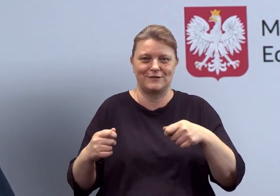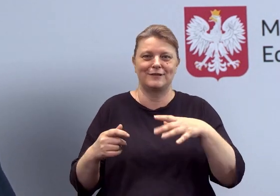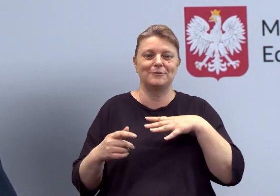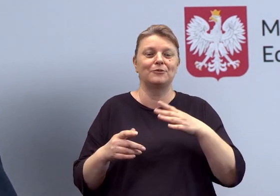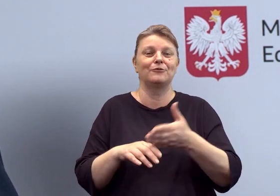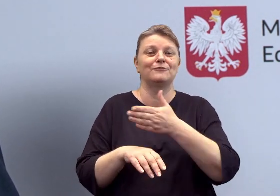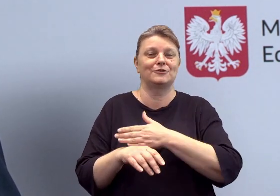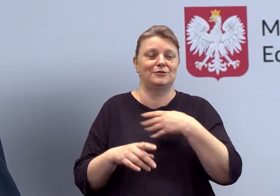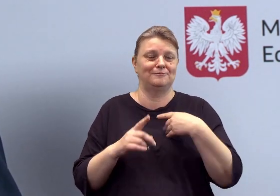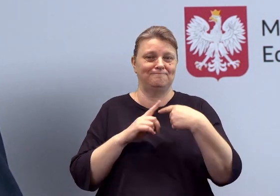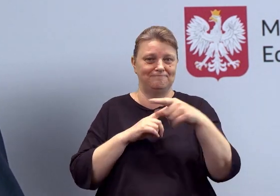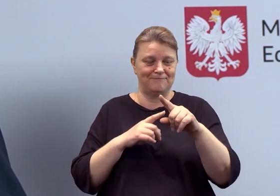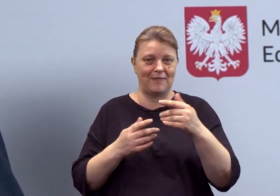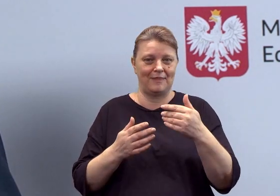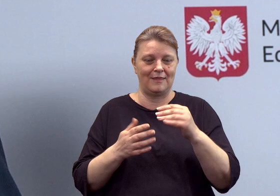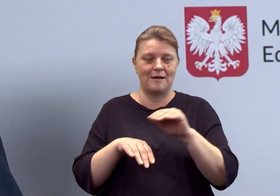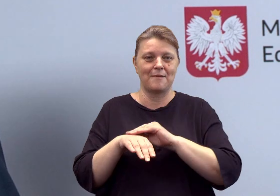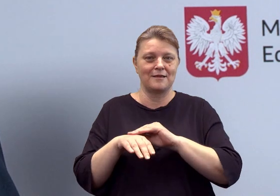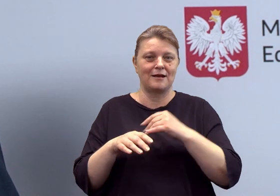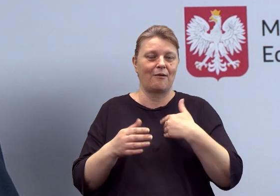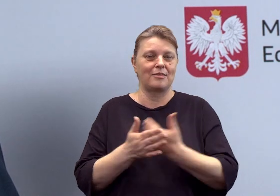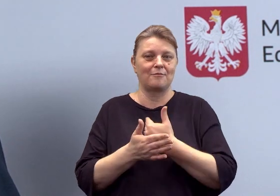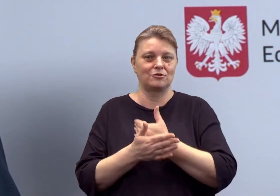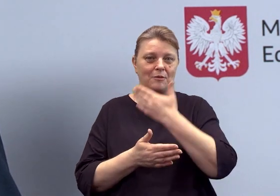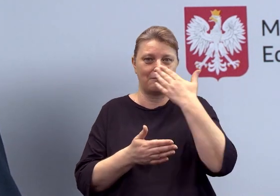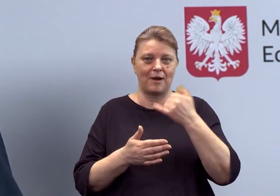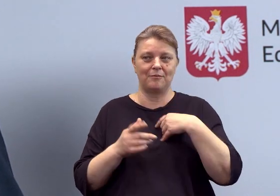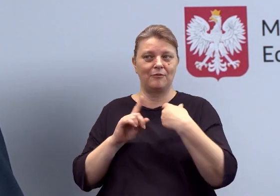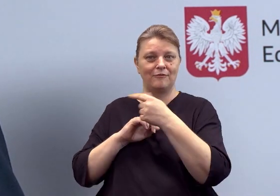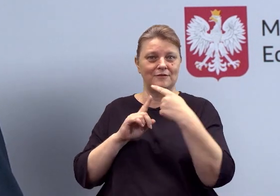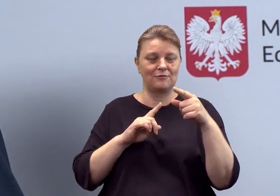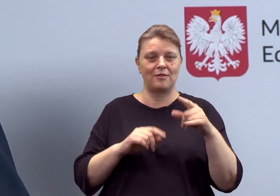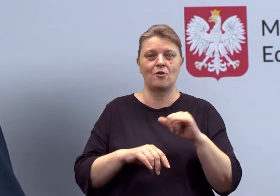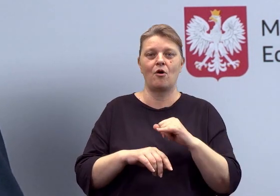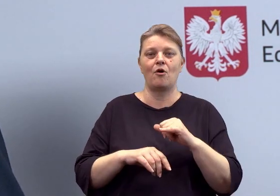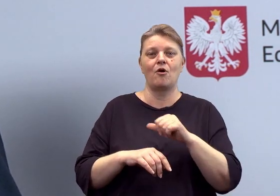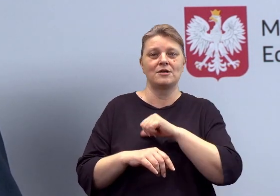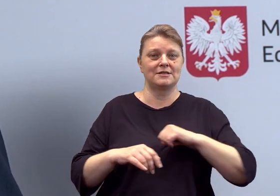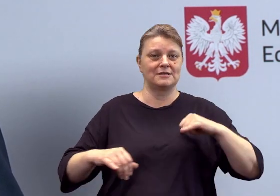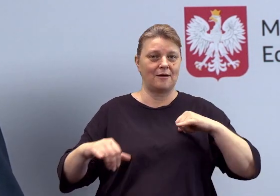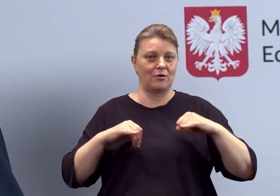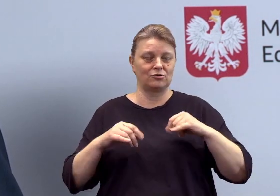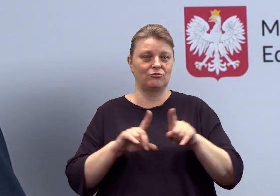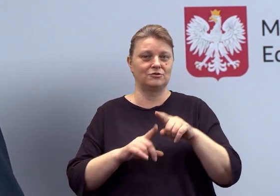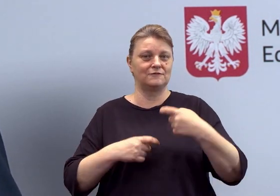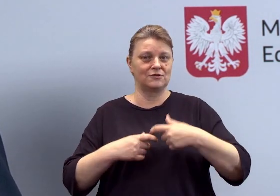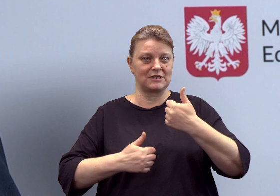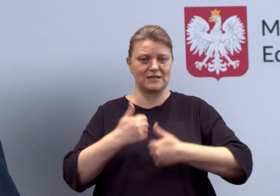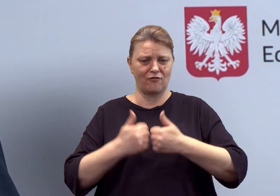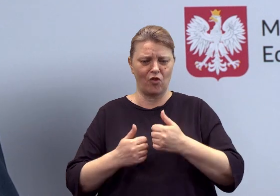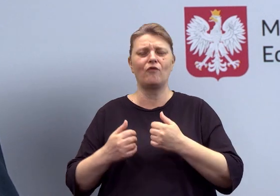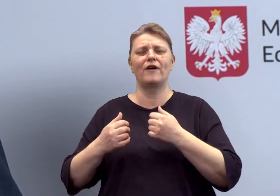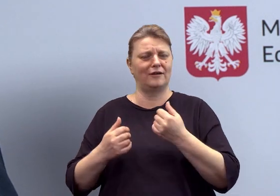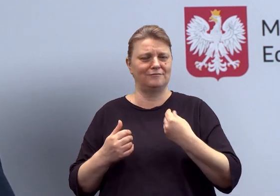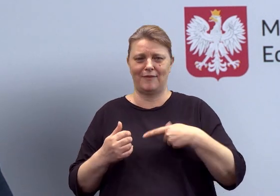które przesłaliśmy w końcu na początku maja do samorządów i związków zawodowych. Będziemy je uszczegóławiać